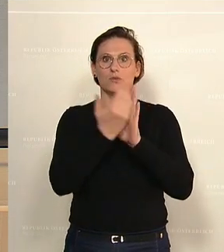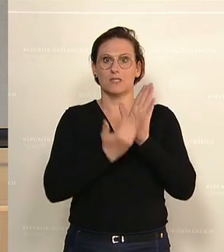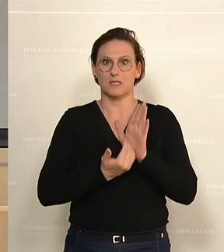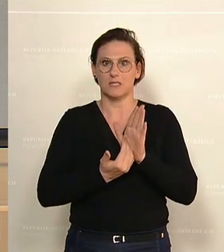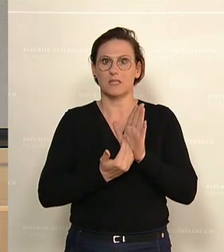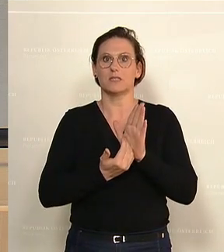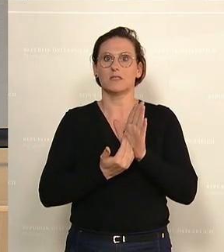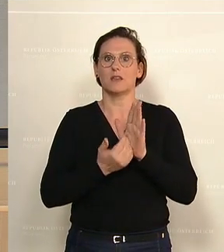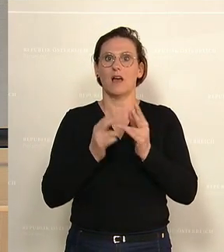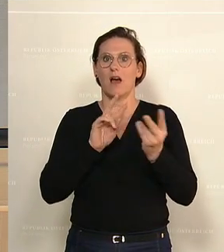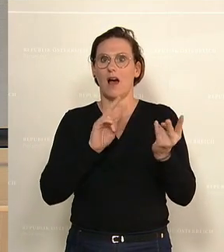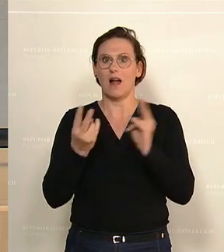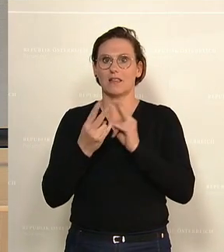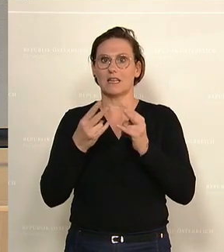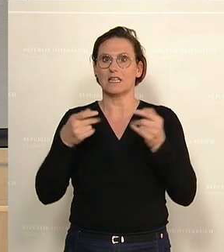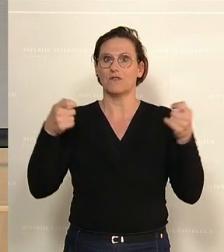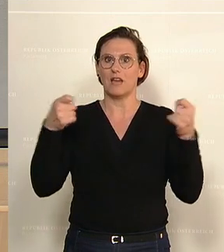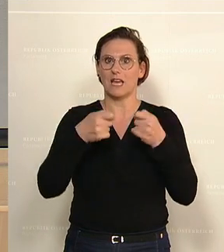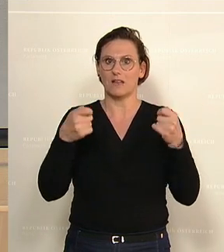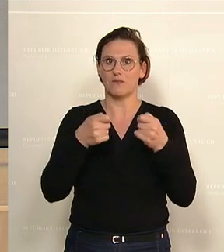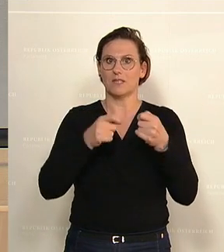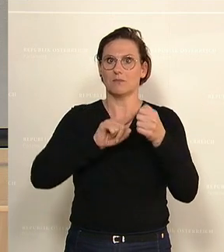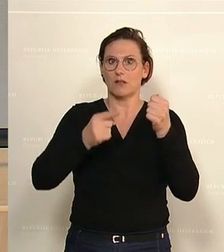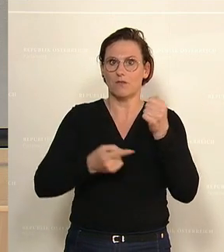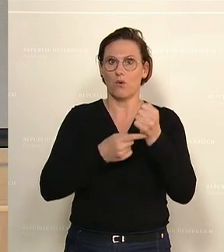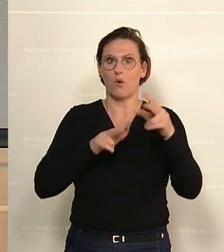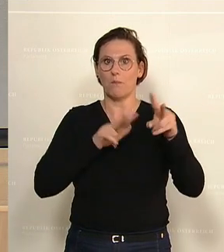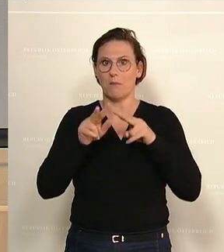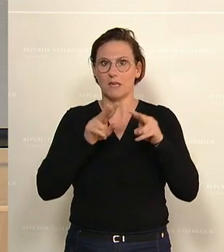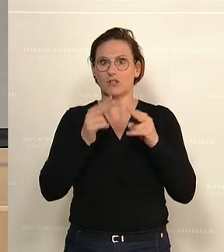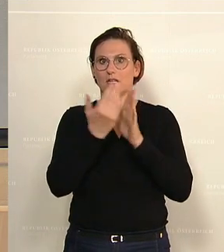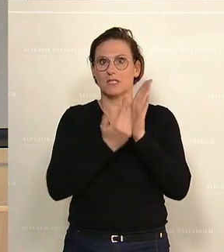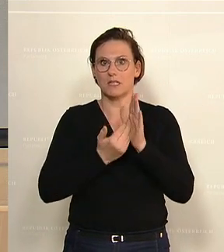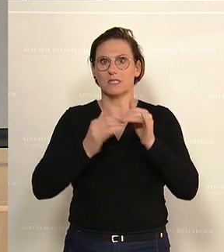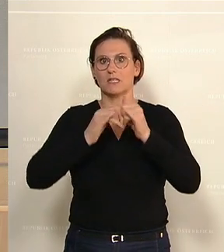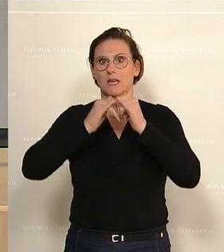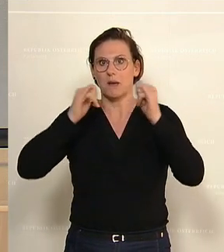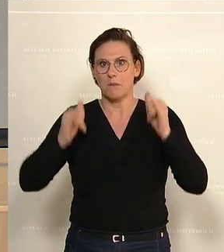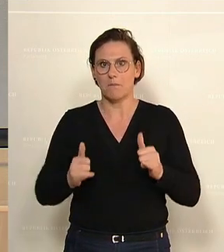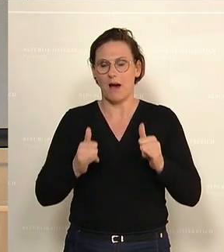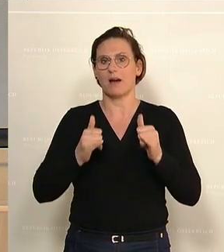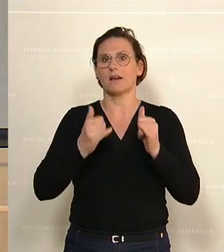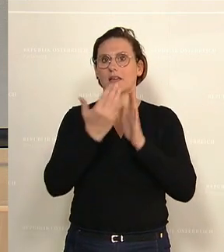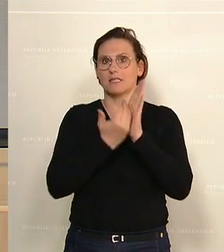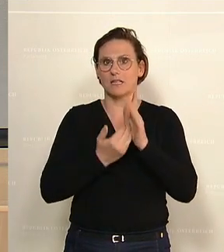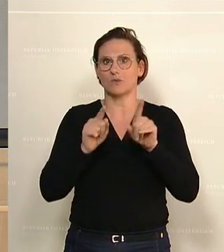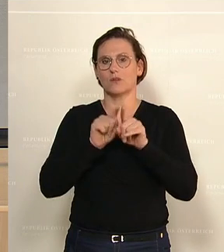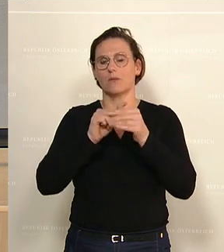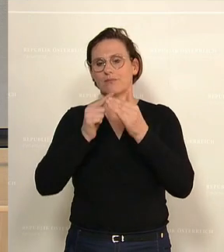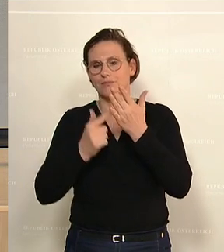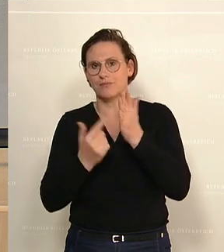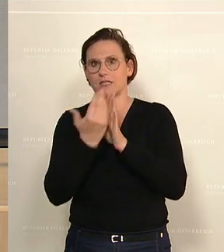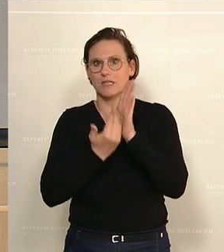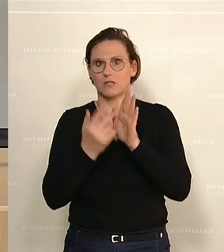dem das alternative Investmentfondsmanagergesetz, das Bankwesengesetz, das Börsegesetz sowie weitere Gesetze